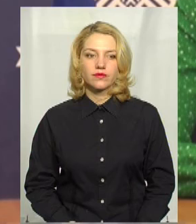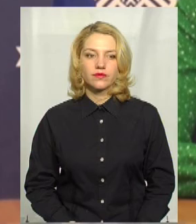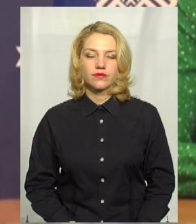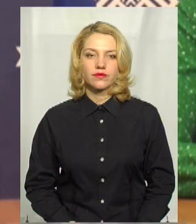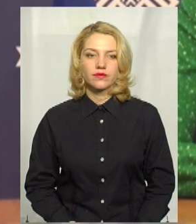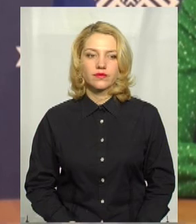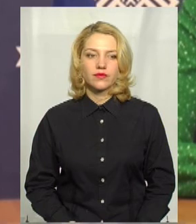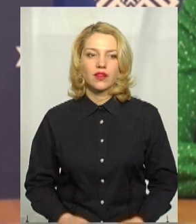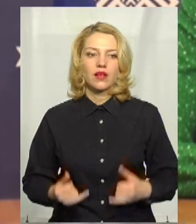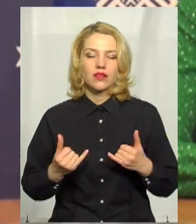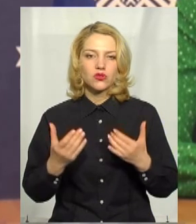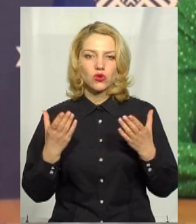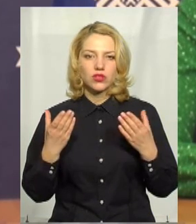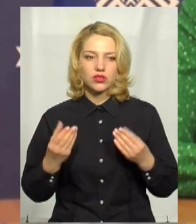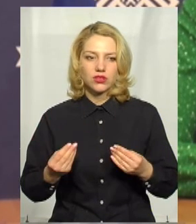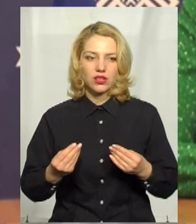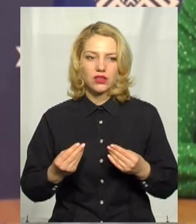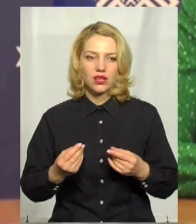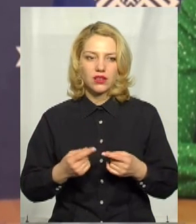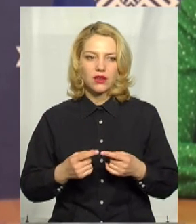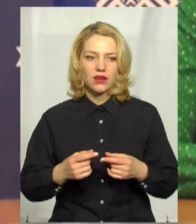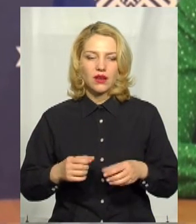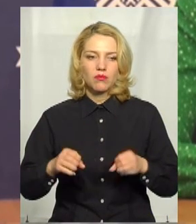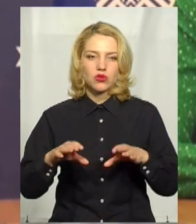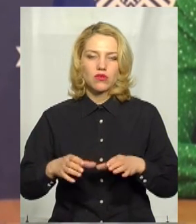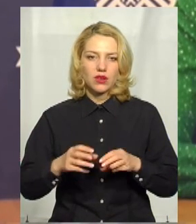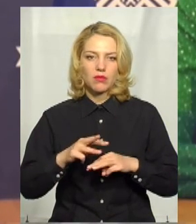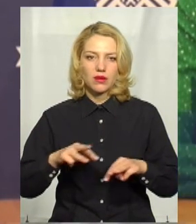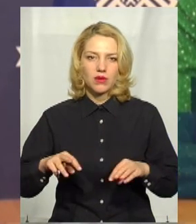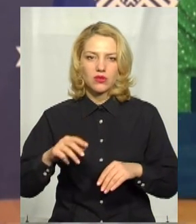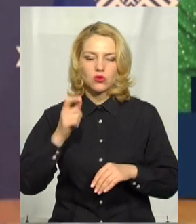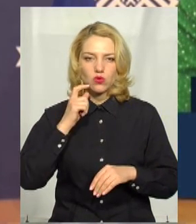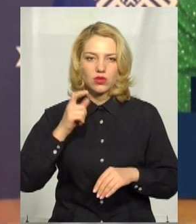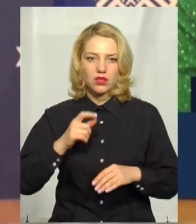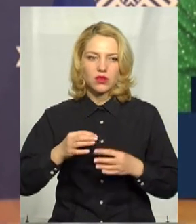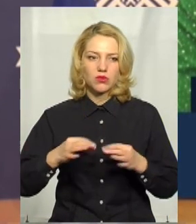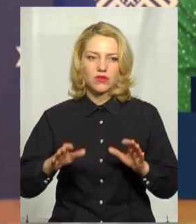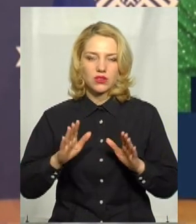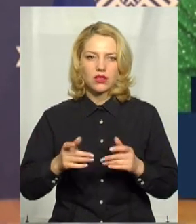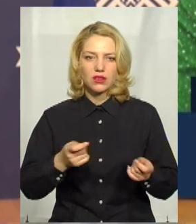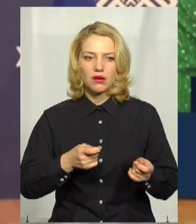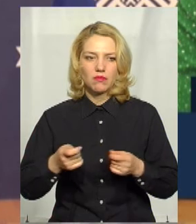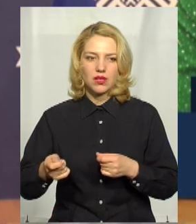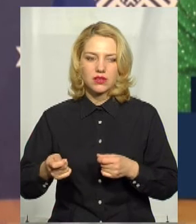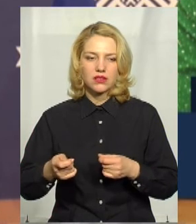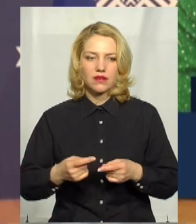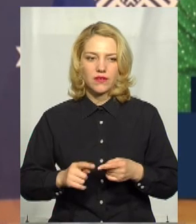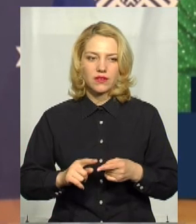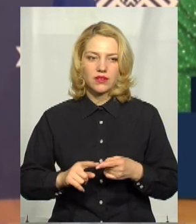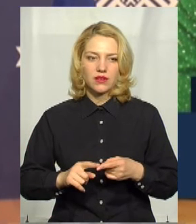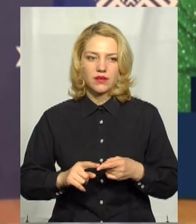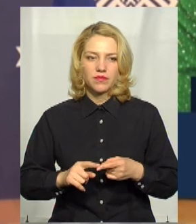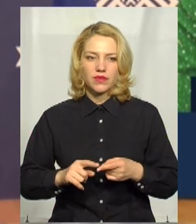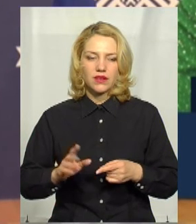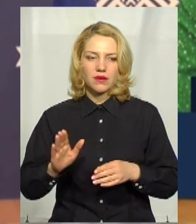На сьогоднішній день відповідно постанову Кабінету міністрів України дозволяється тільки перевезення в рамках населених пунктів. Усі